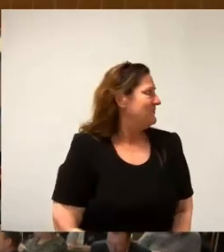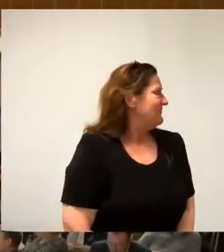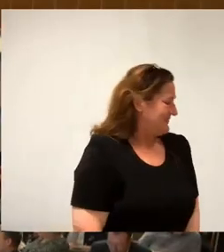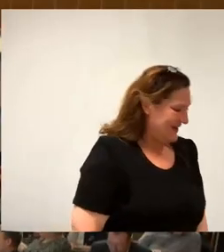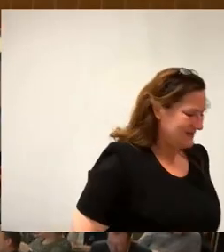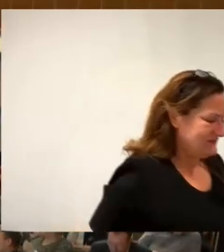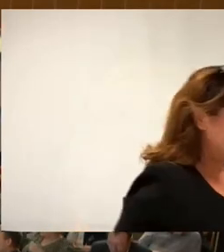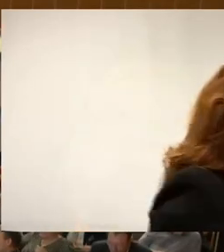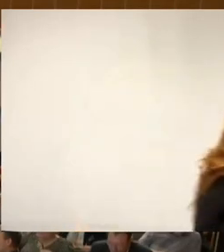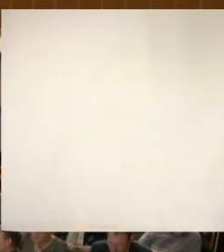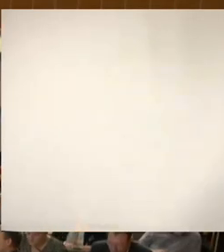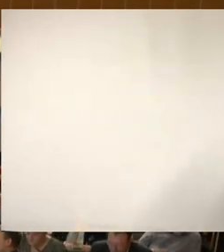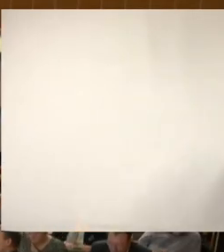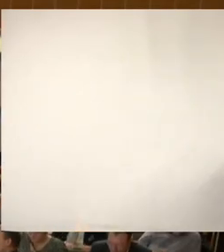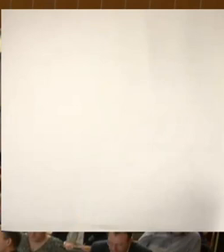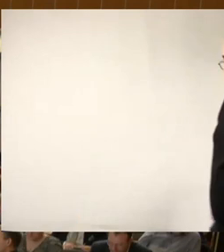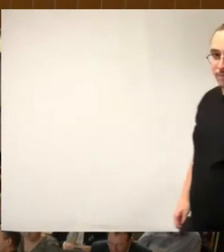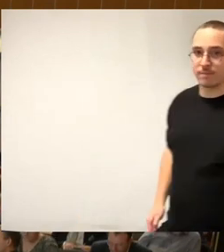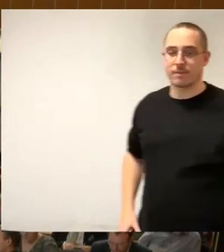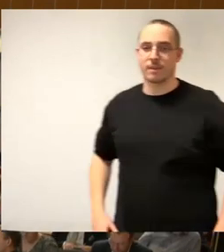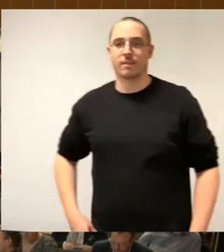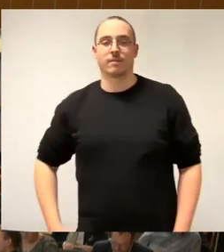So, wir setzen fort mit Fraktion Die Linke, Herr Gießling.